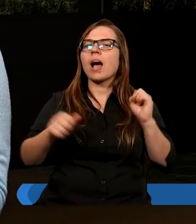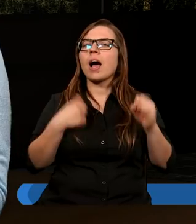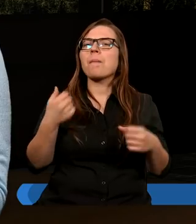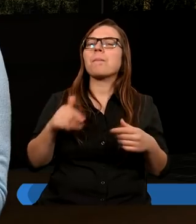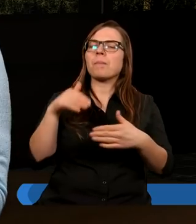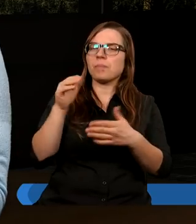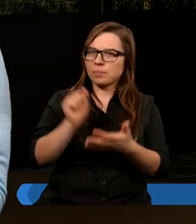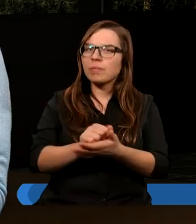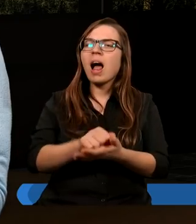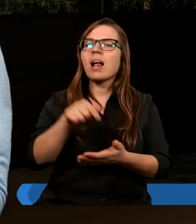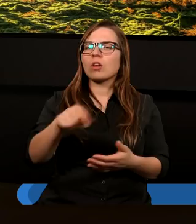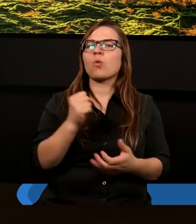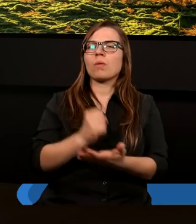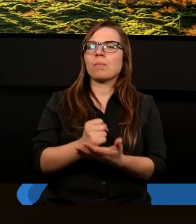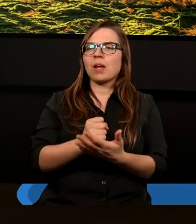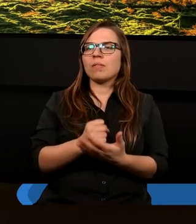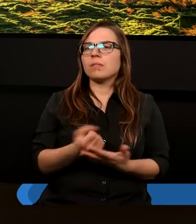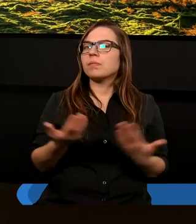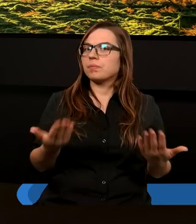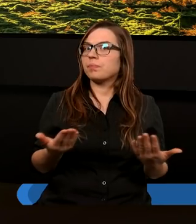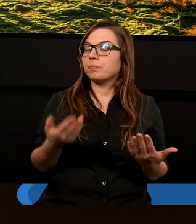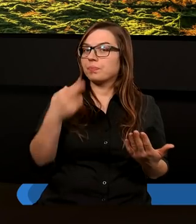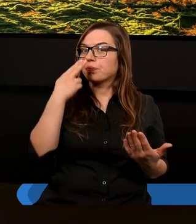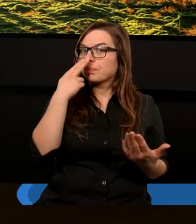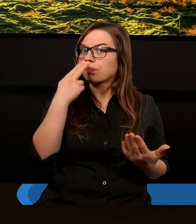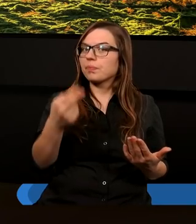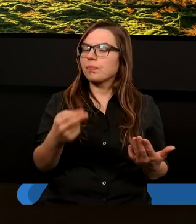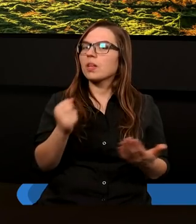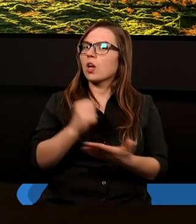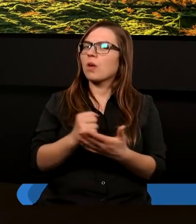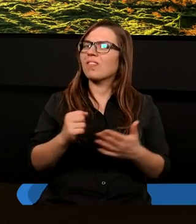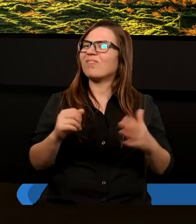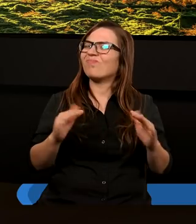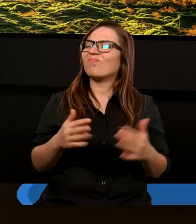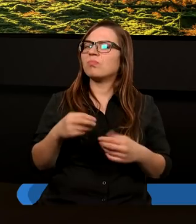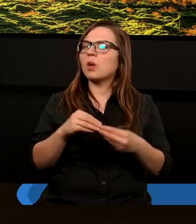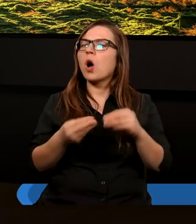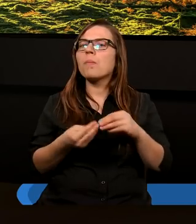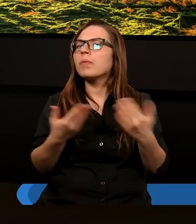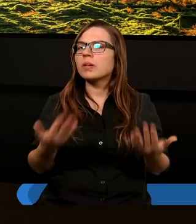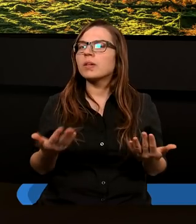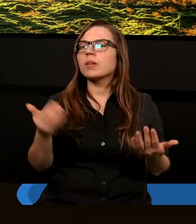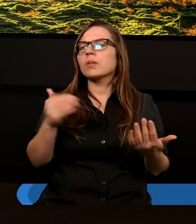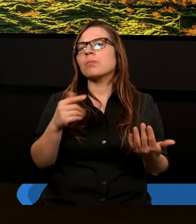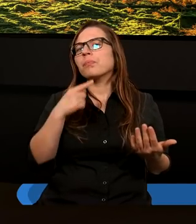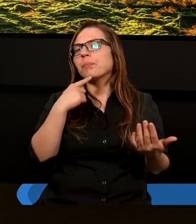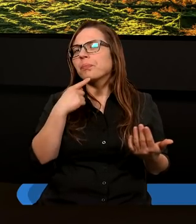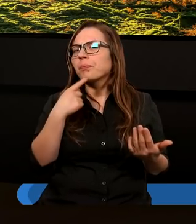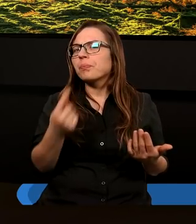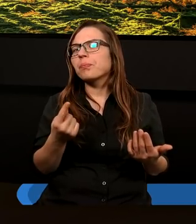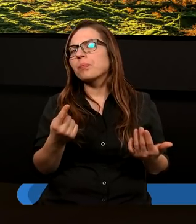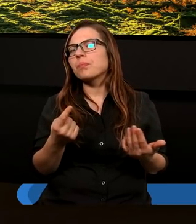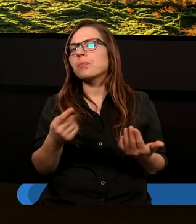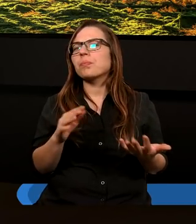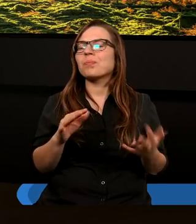zajęli tą sprawą. Mamy tutaj bardzo konkretny problem. Problem, można by rzec, nawet nieco